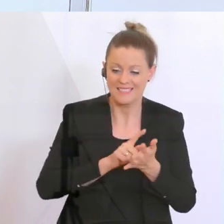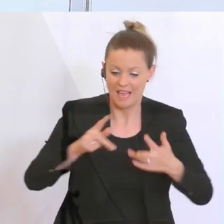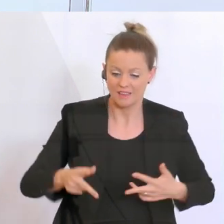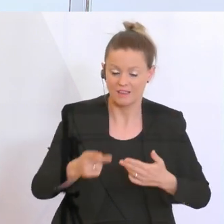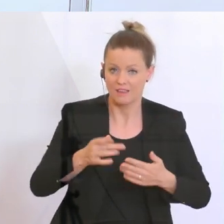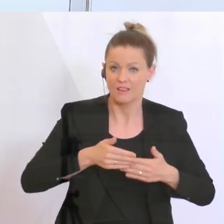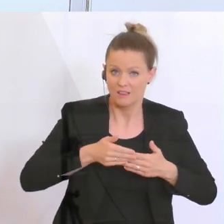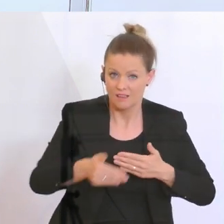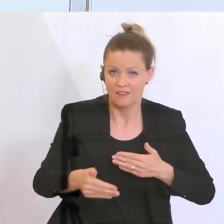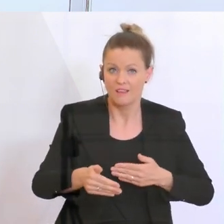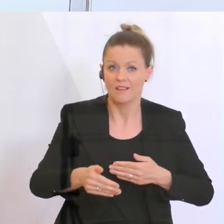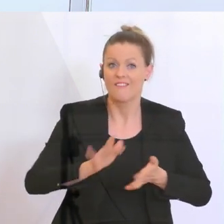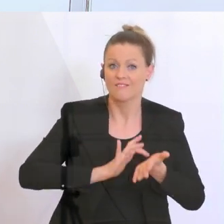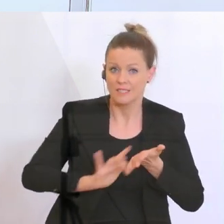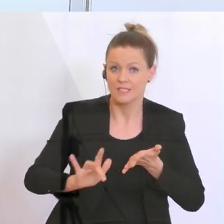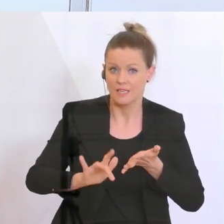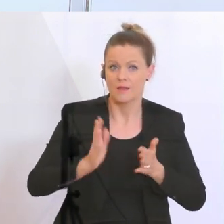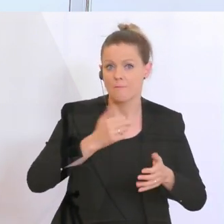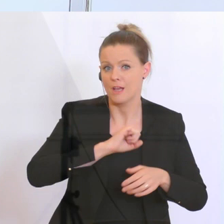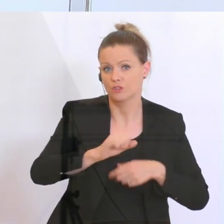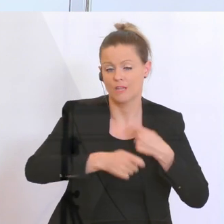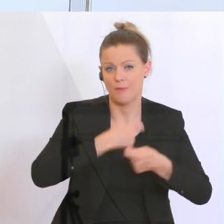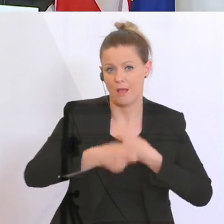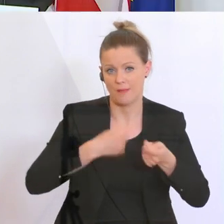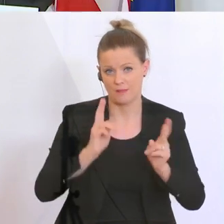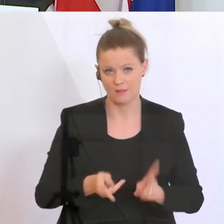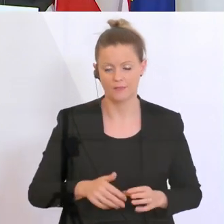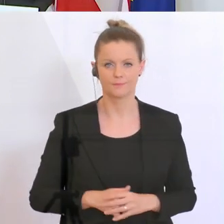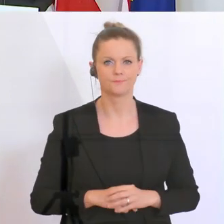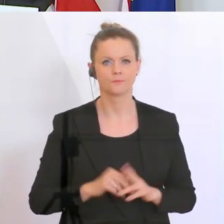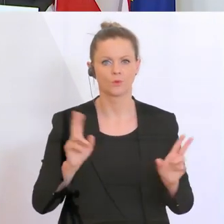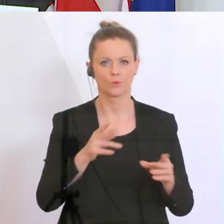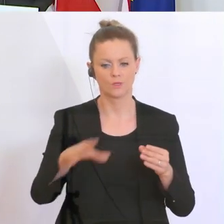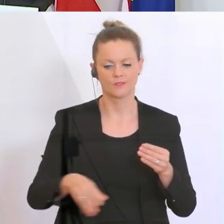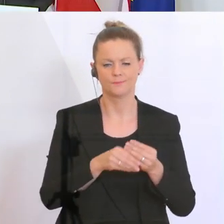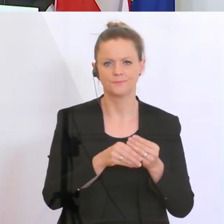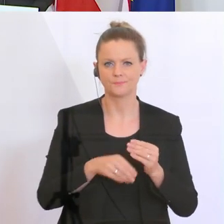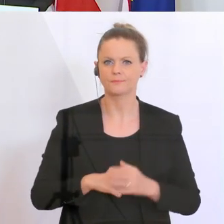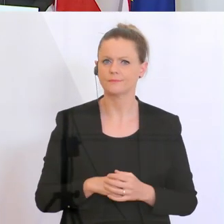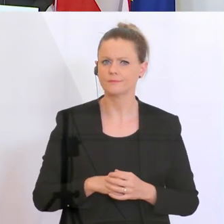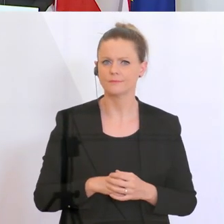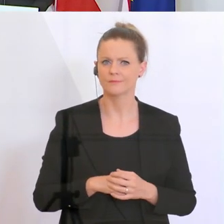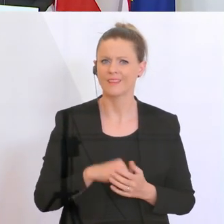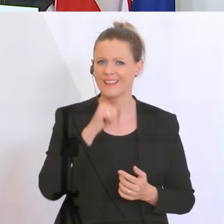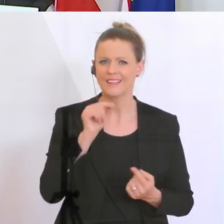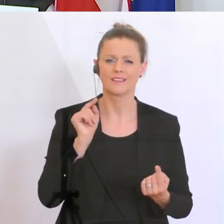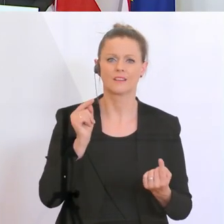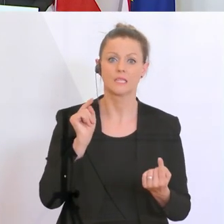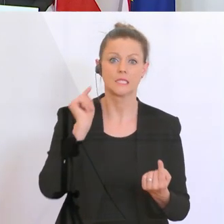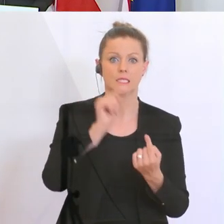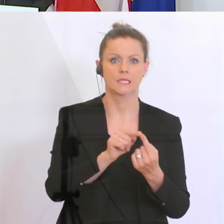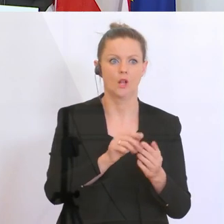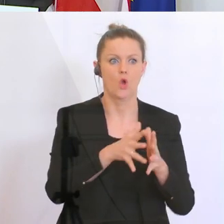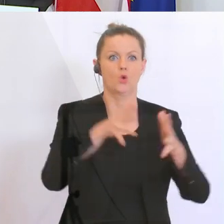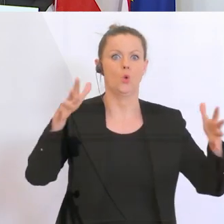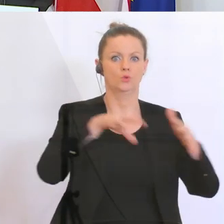Krise dauert, keine Rücksicht nehmen müssten. Vielleicht darf ich noch ergänzen, es geht nicht so sehr um die Großen, sondern es geht vor allem um die